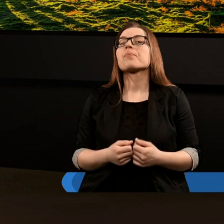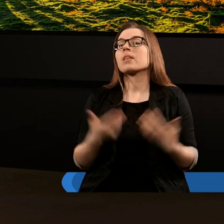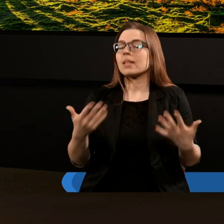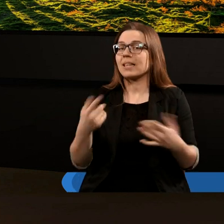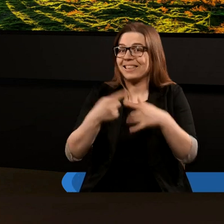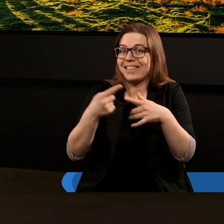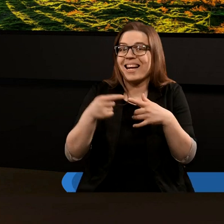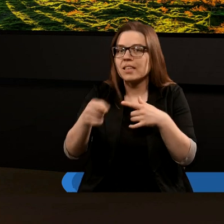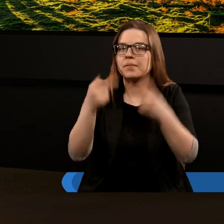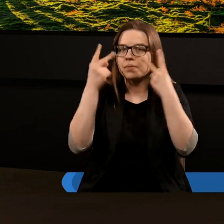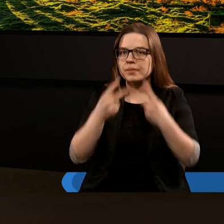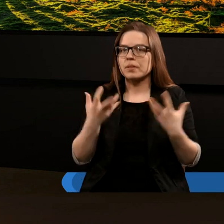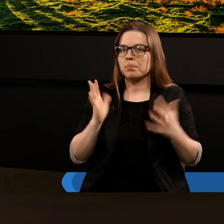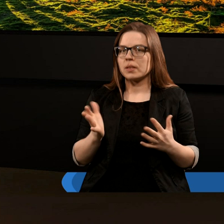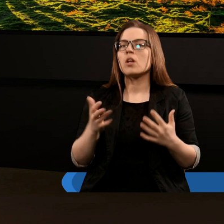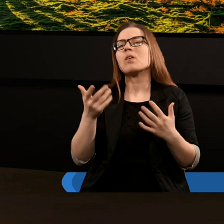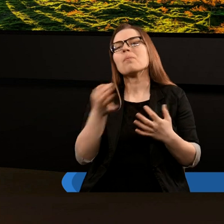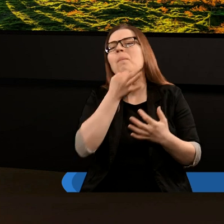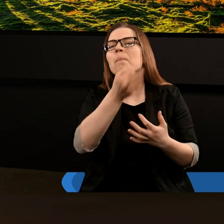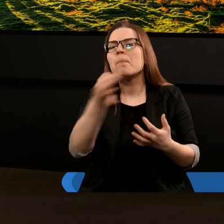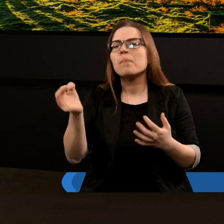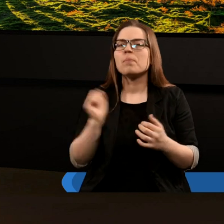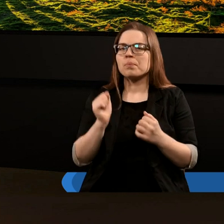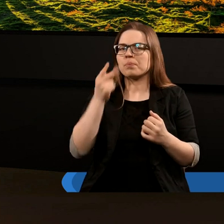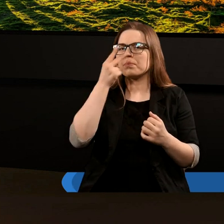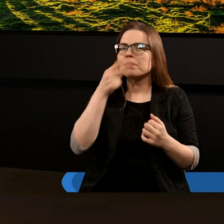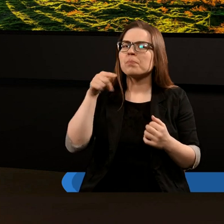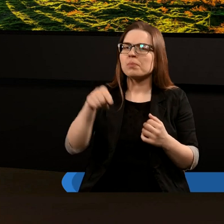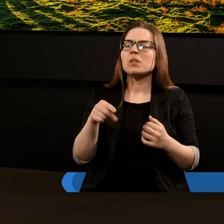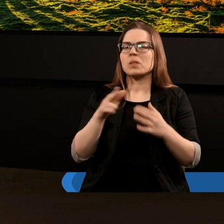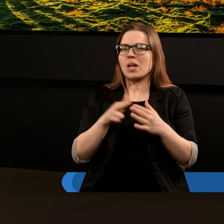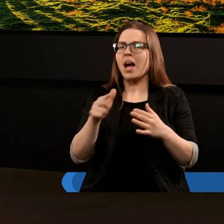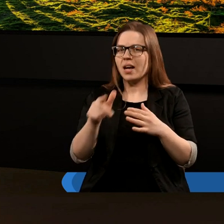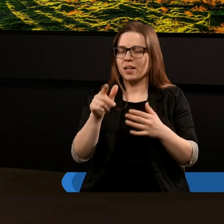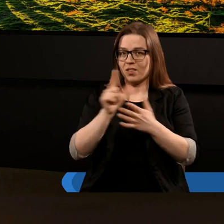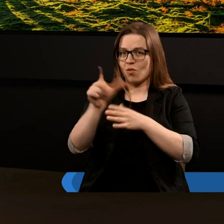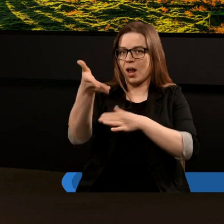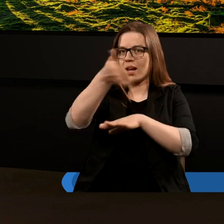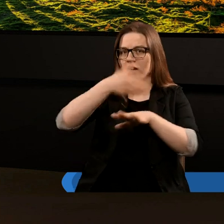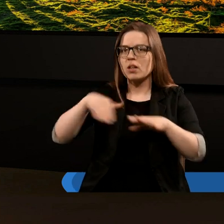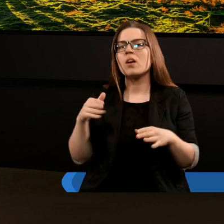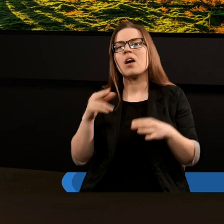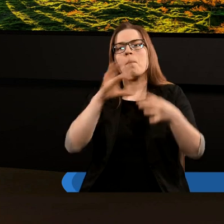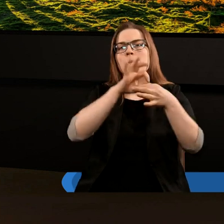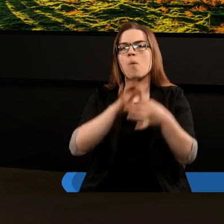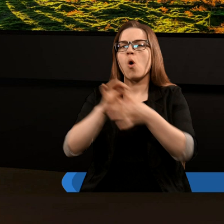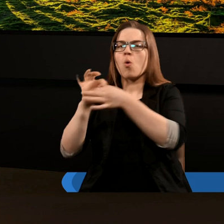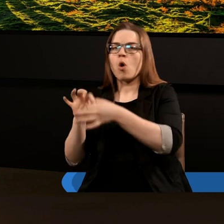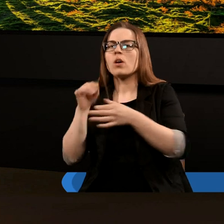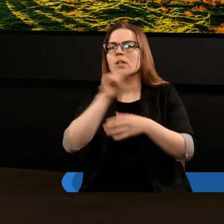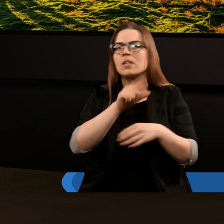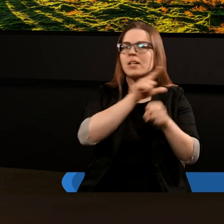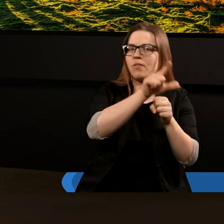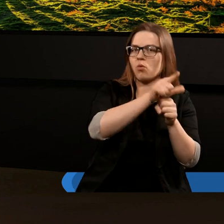rozpoczniemy czytanie tego fragmentu, chciałem zapytać, czy może, patrząc tak szeroko na dwunasty rozdział, widzimy jakieś połączenia tego